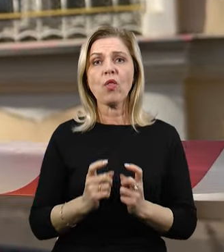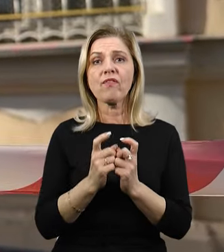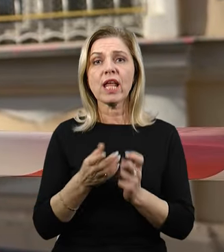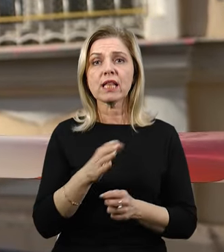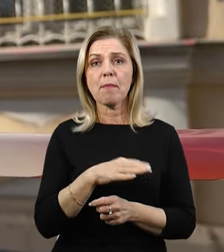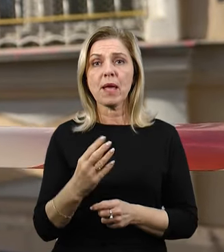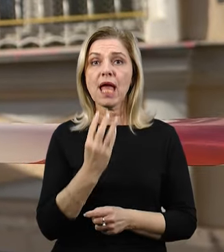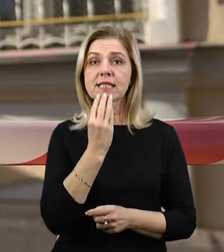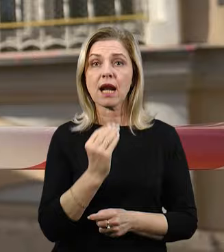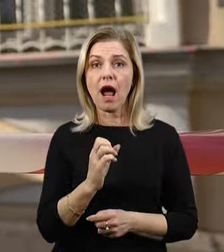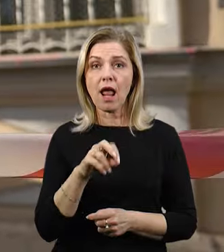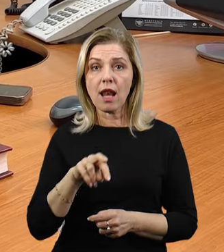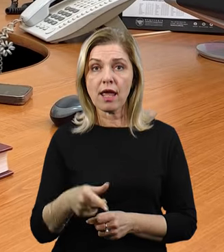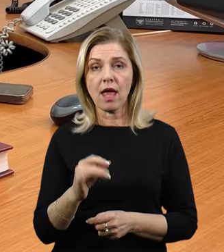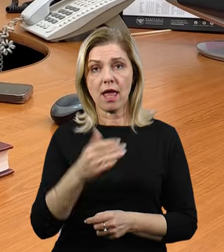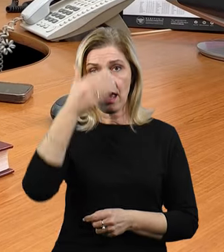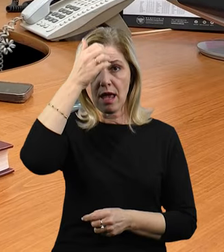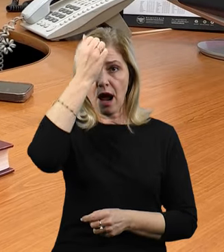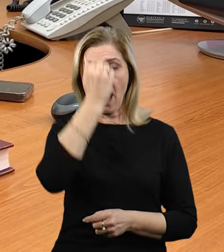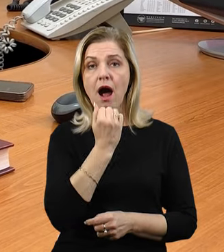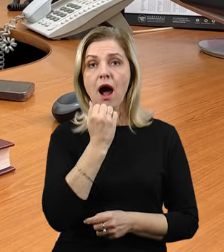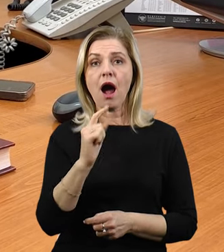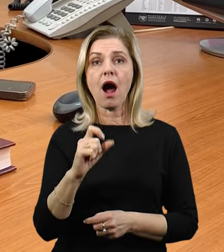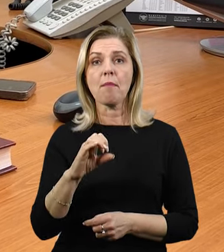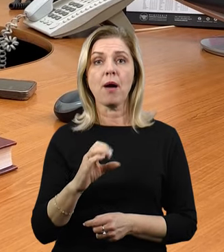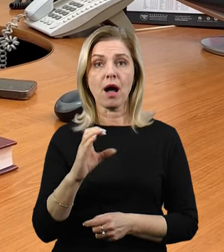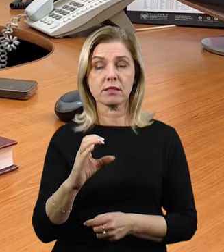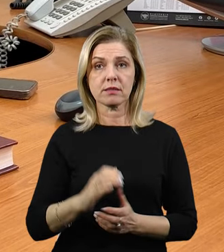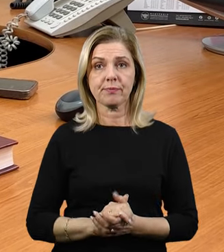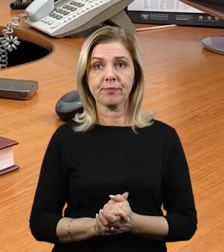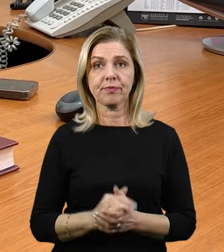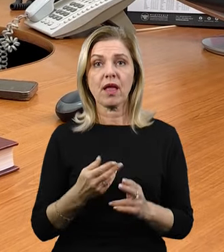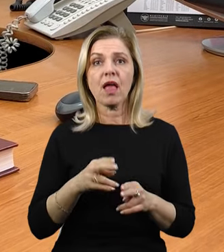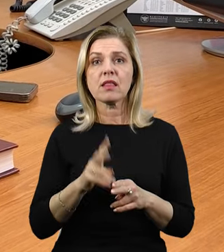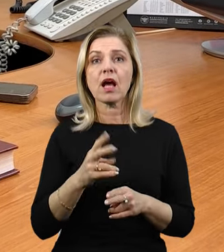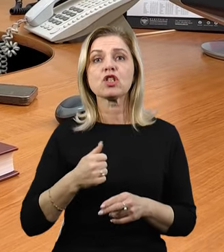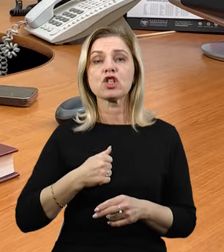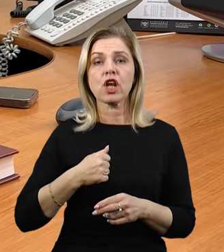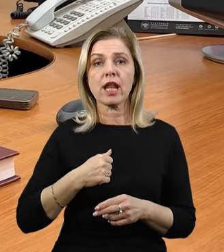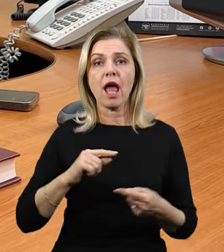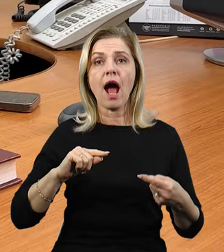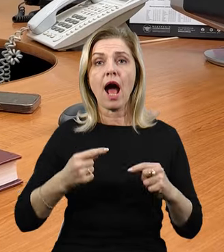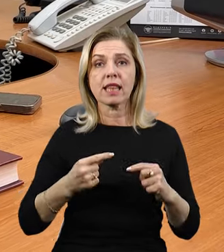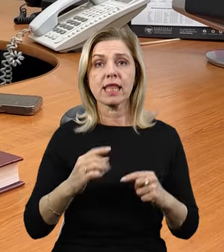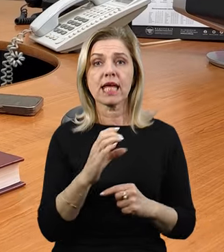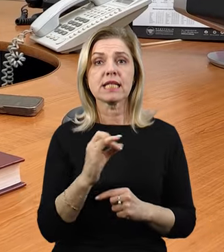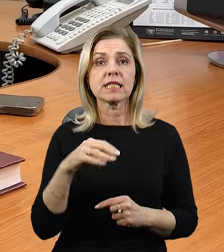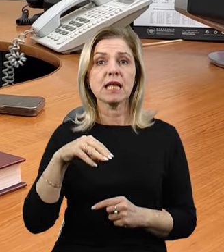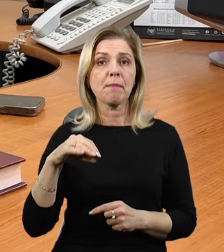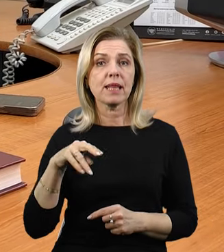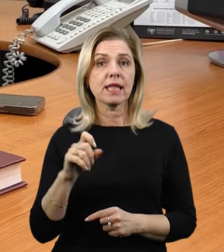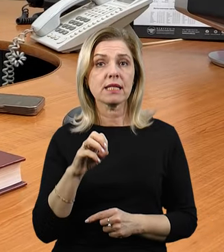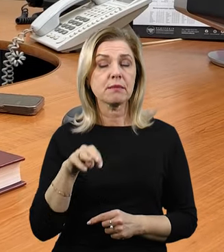терористичним огрупуванням Хамас. Те, що під нас, жаль, антисемитизм, і ми бачимо, як це